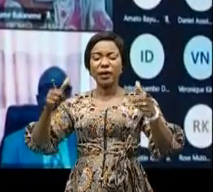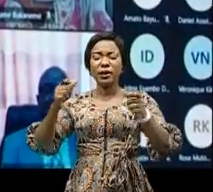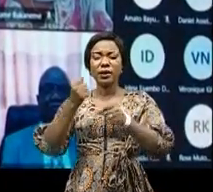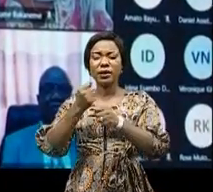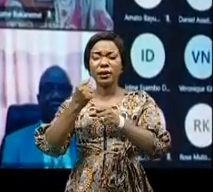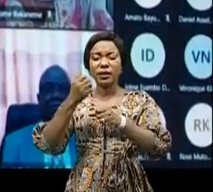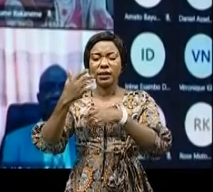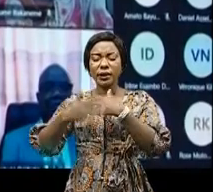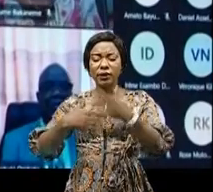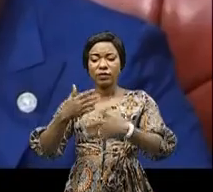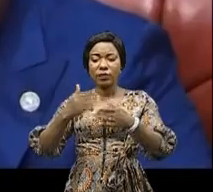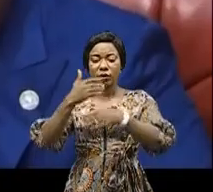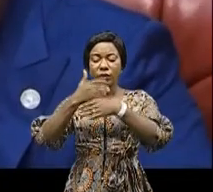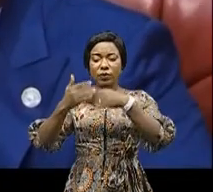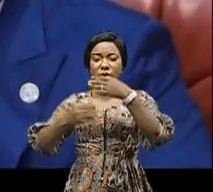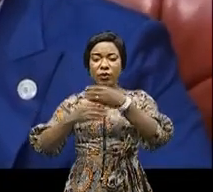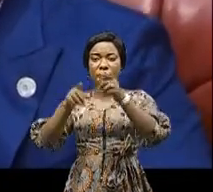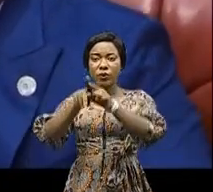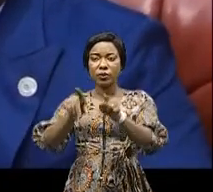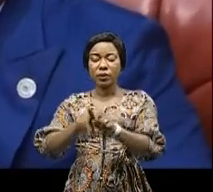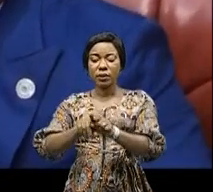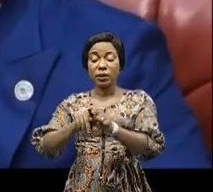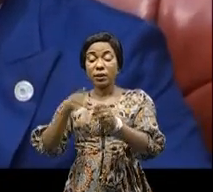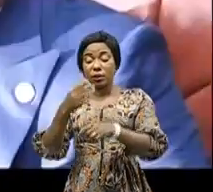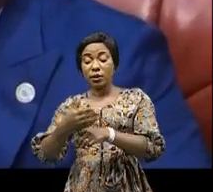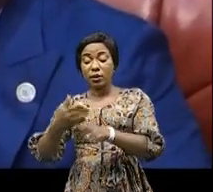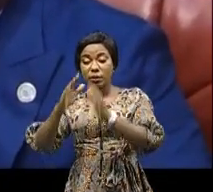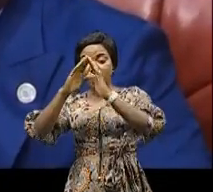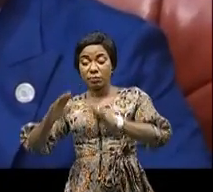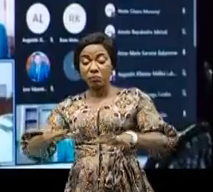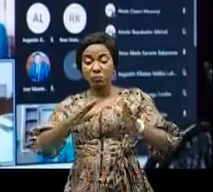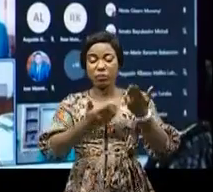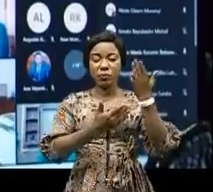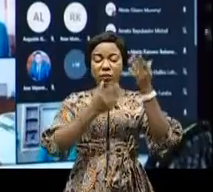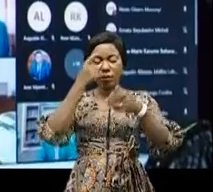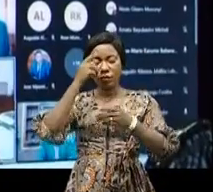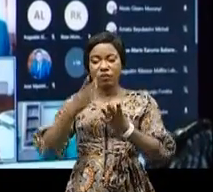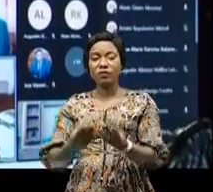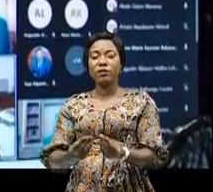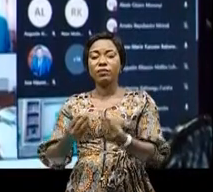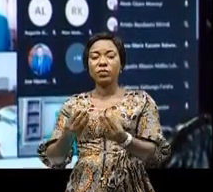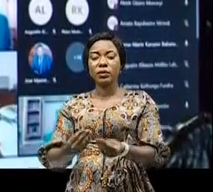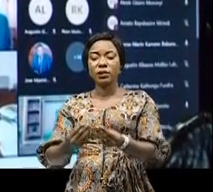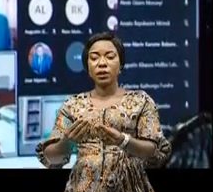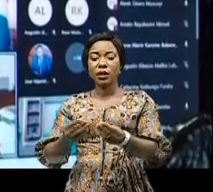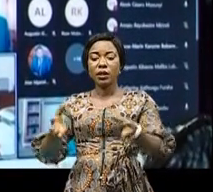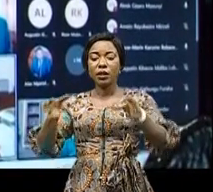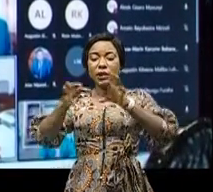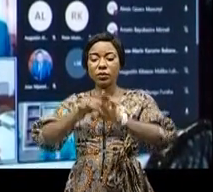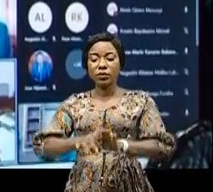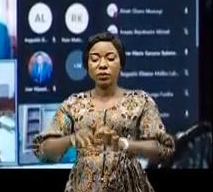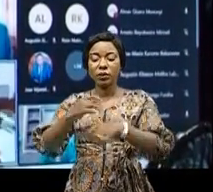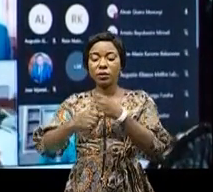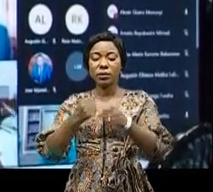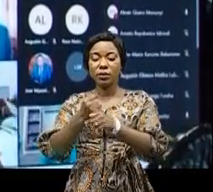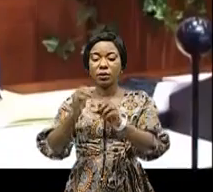nationales en priorisant les infrastructures structurantes, cela en vue de favoriser l'éclosion d'activités